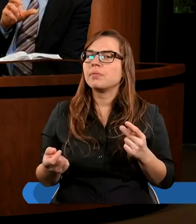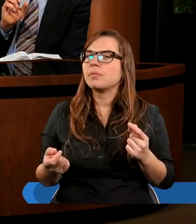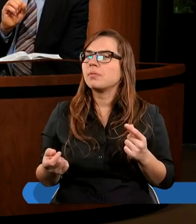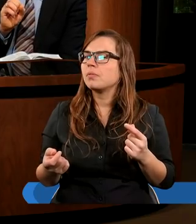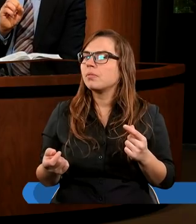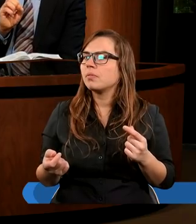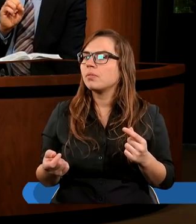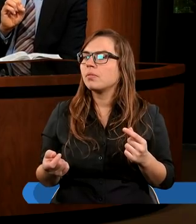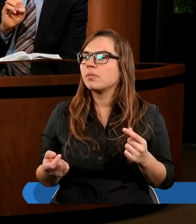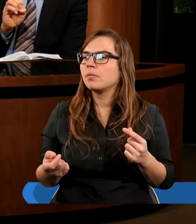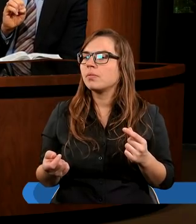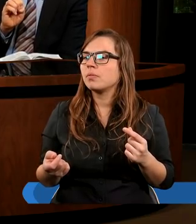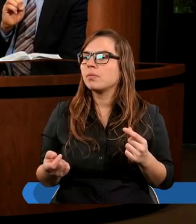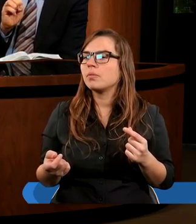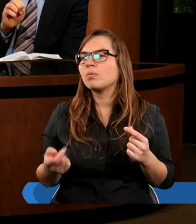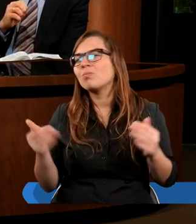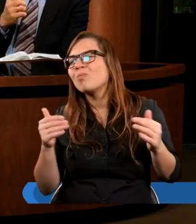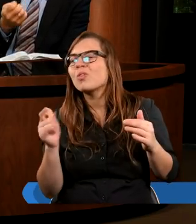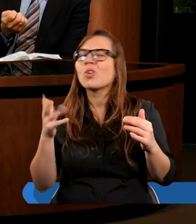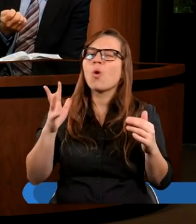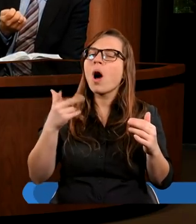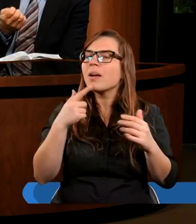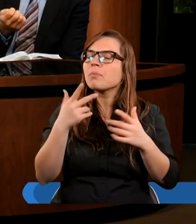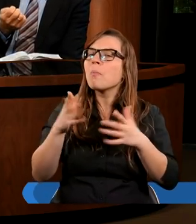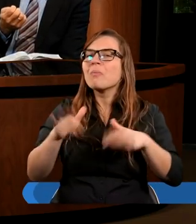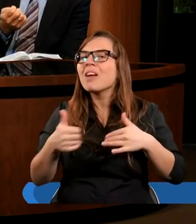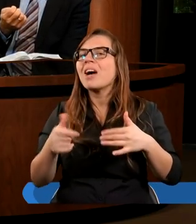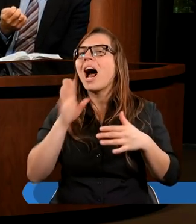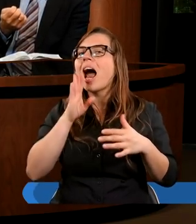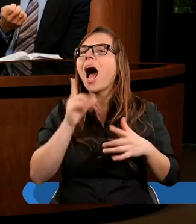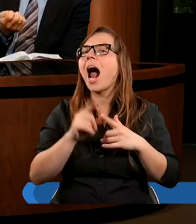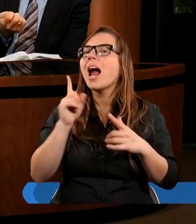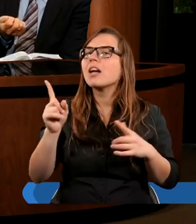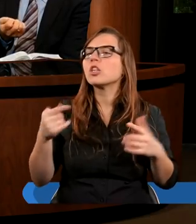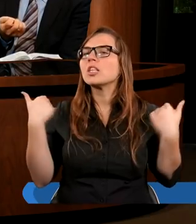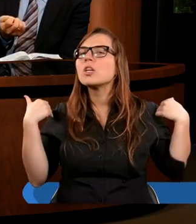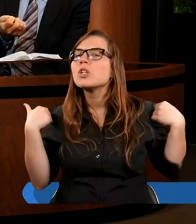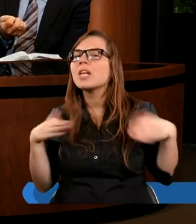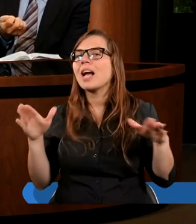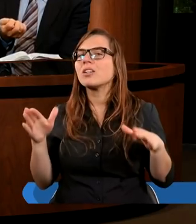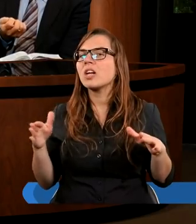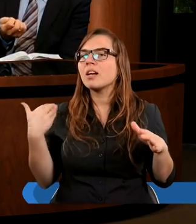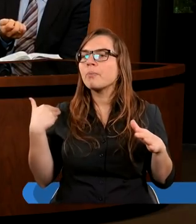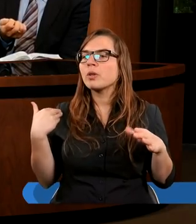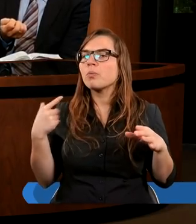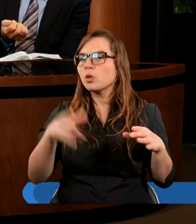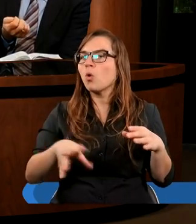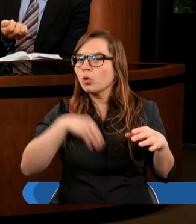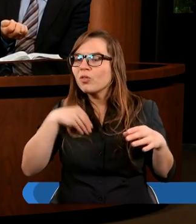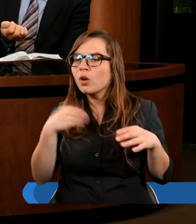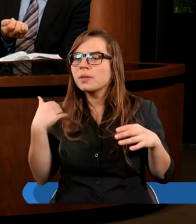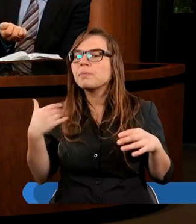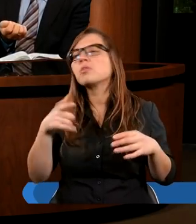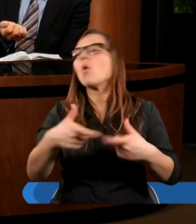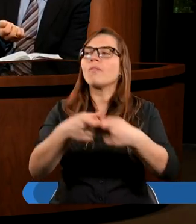może tak powiem nieładnie, przyzwala albo pozwala nam, żeby właśnie niszczyli, byśmy niszczyli tą świątynię, znaczy